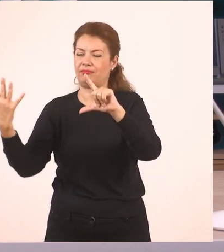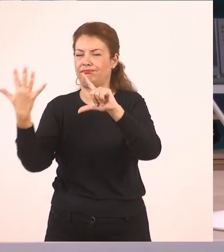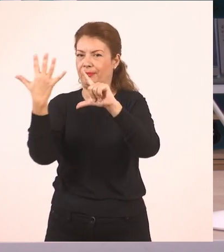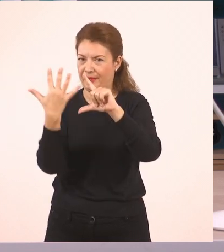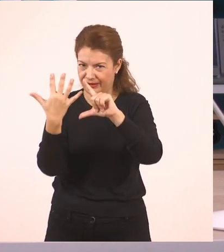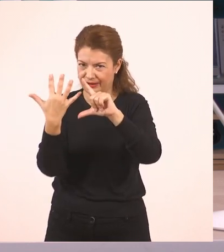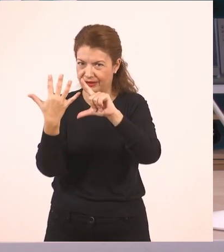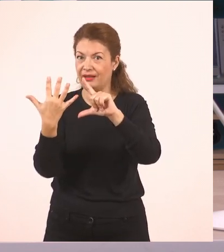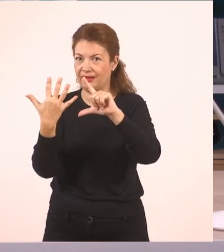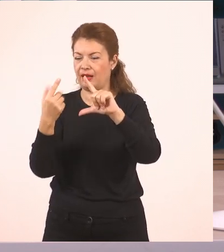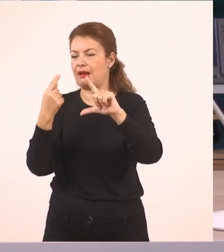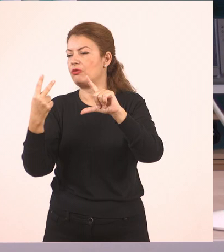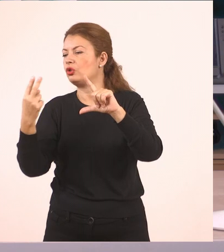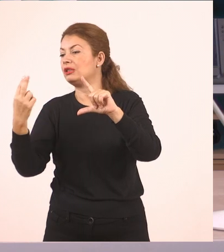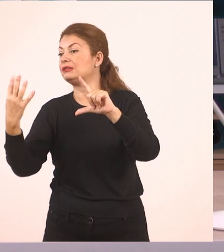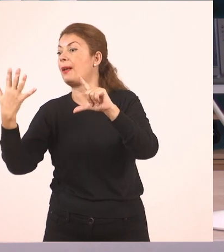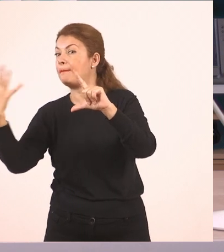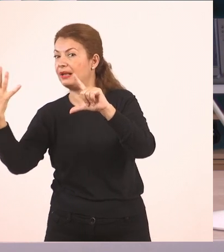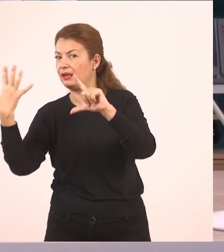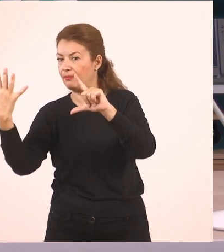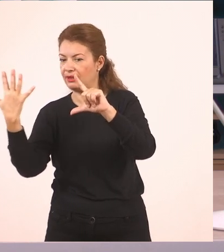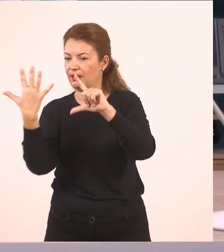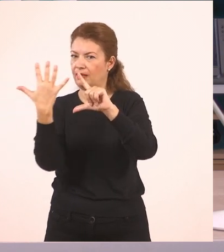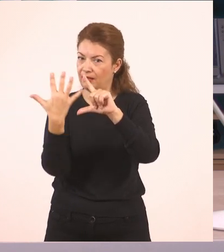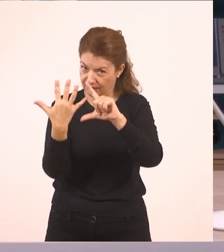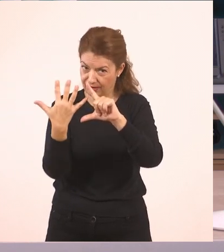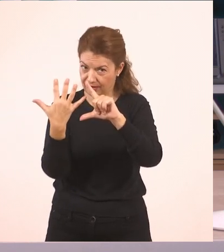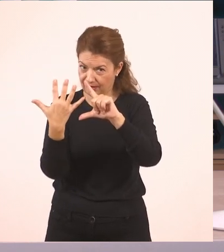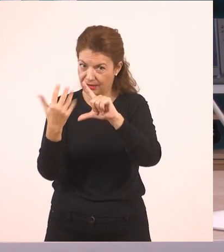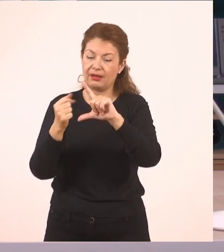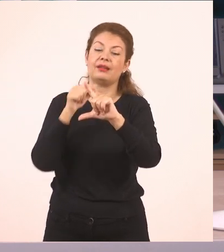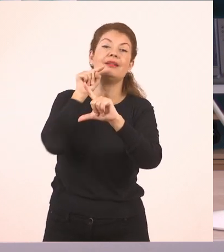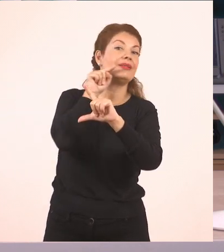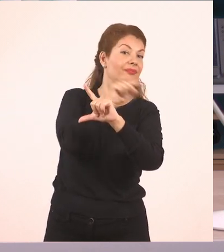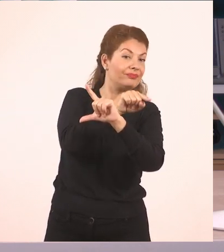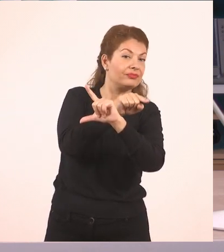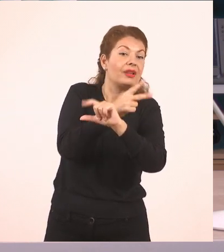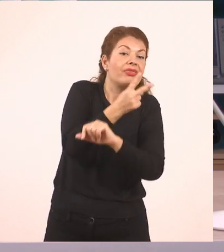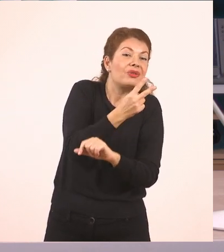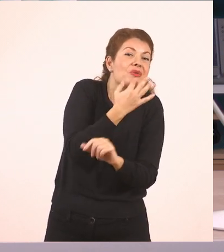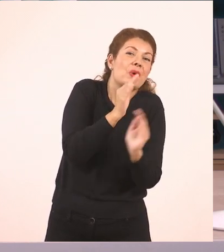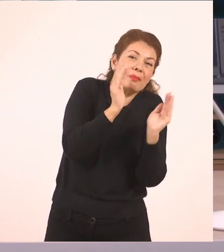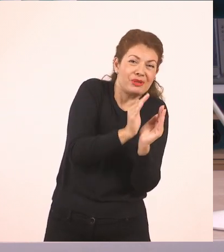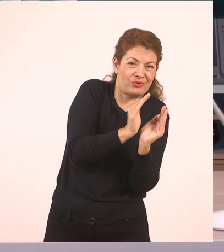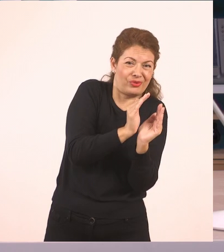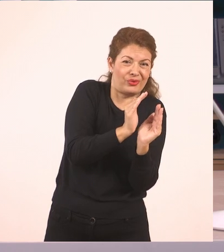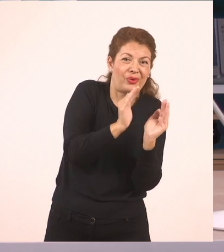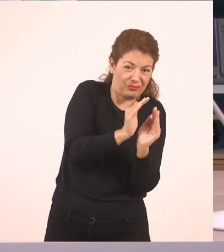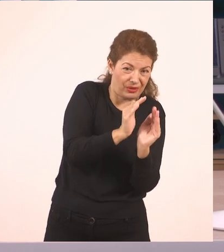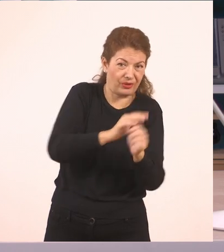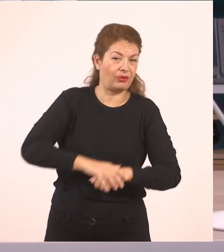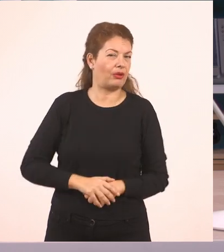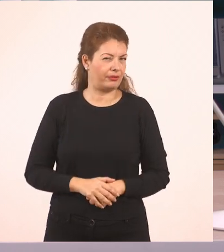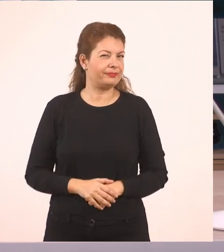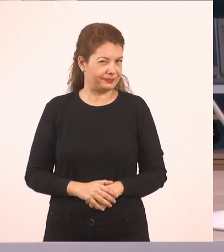Ένα, δύο, τρία, τέσσερα, πέντε. Το δύο είναι πιο μικρό από το πέντε. Και να σου πω